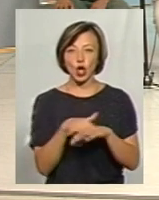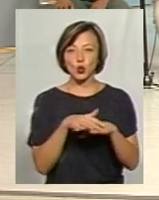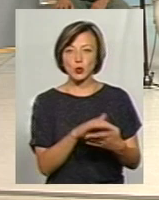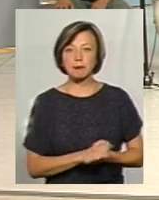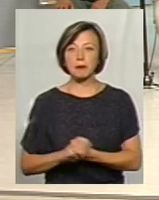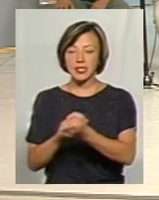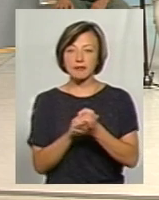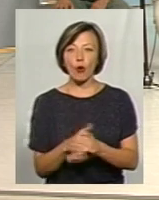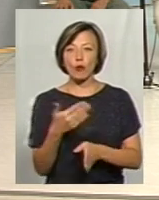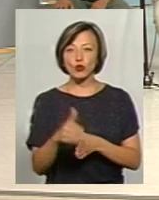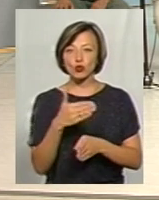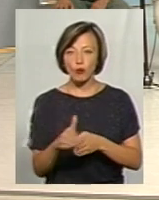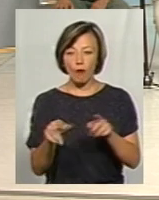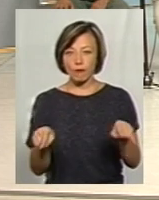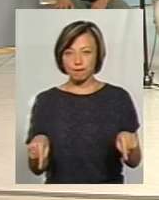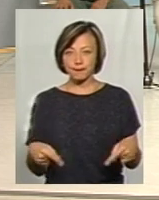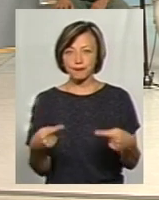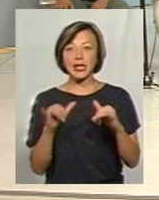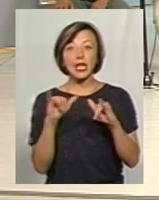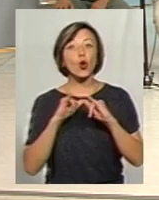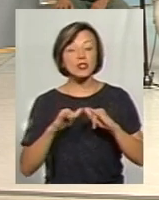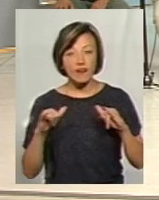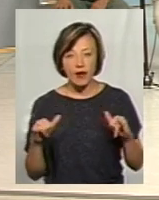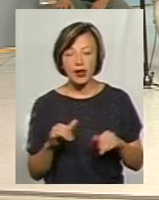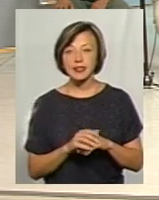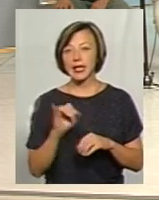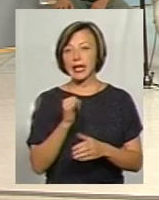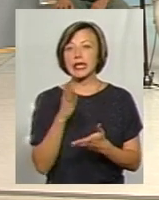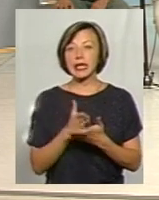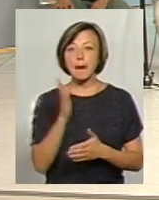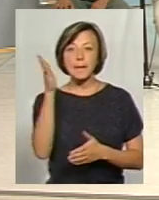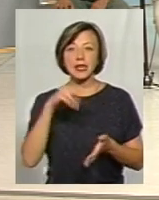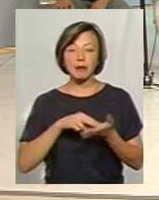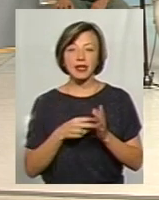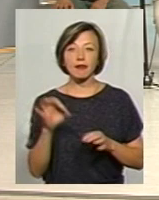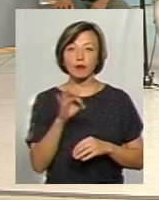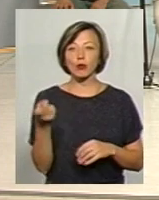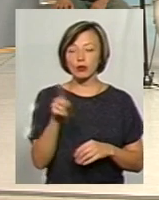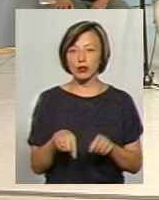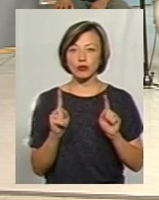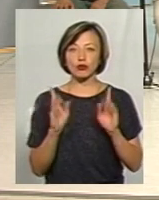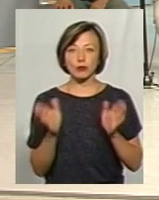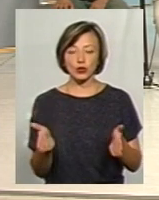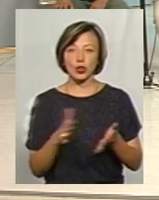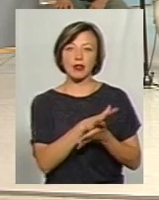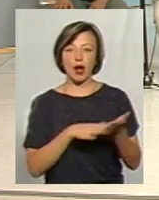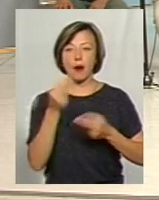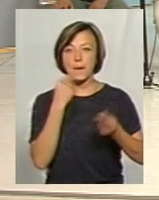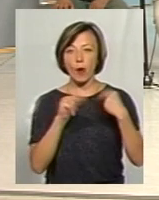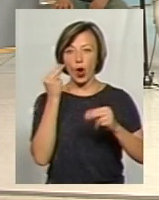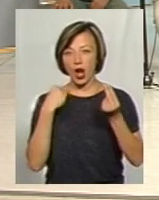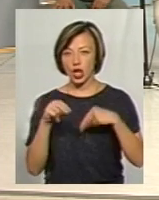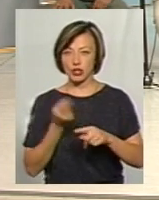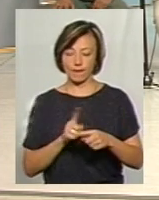поступово будується і розвивається. І є перспективи про те, що будуть іще далі покращення